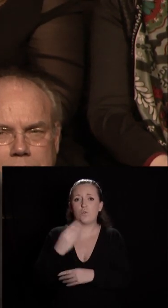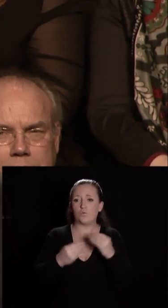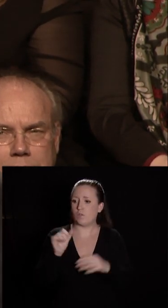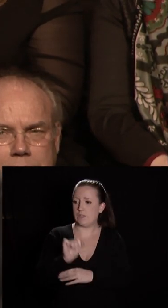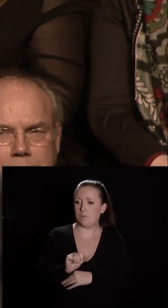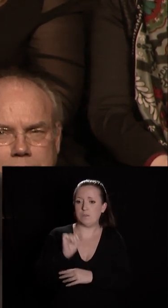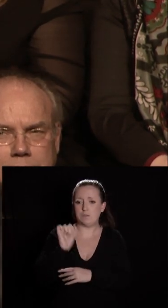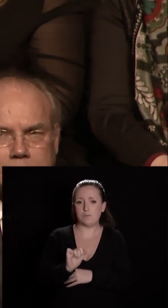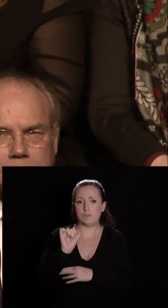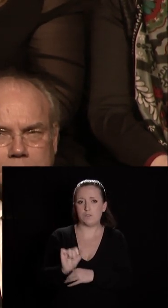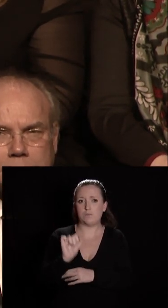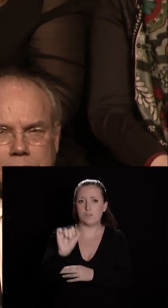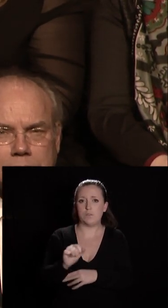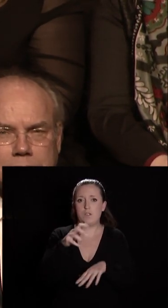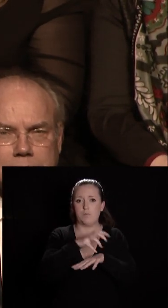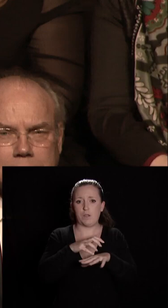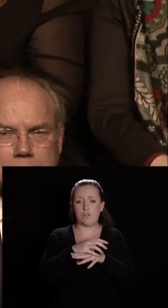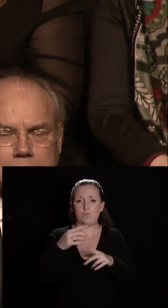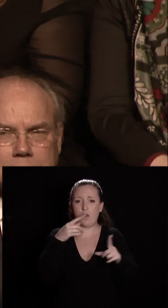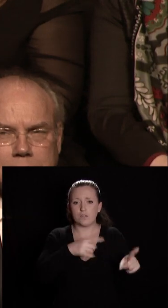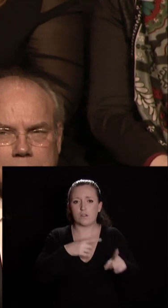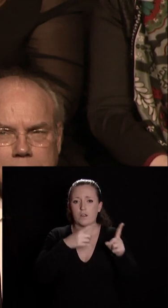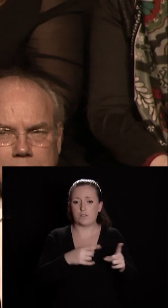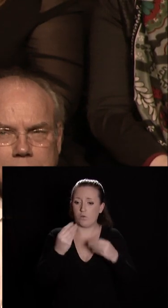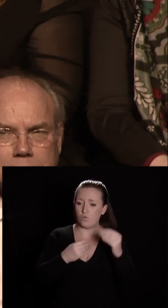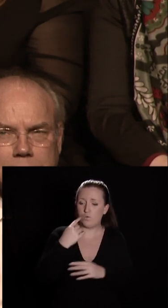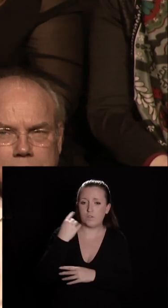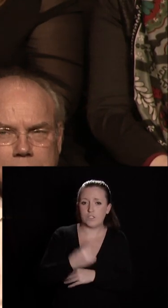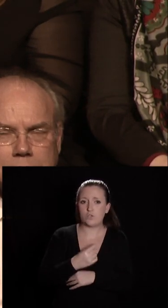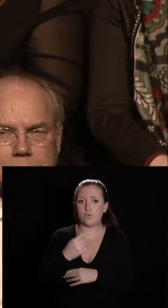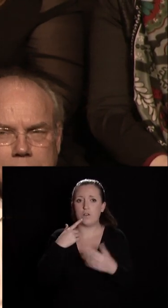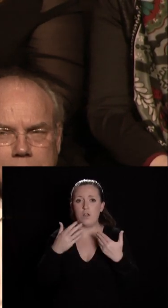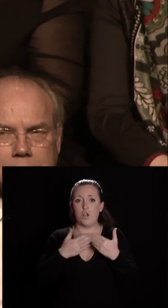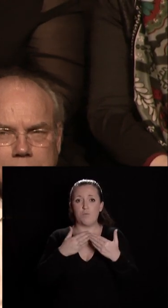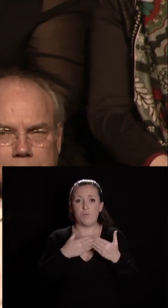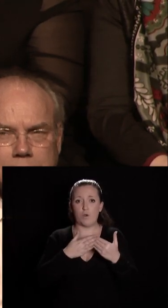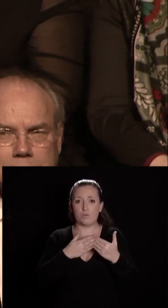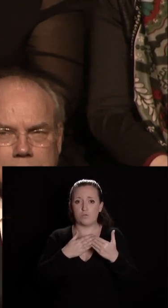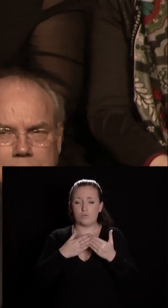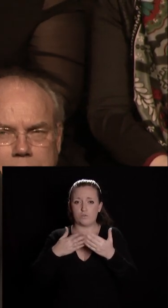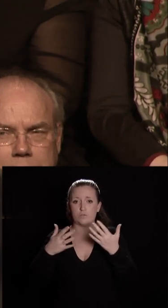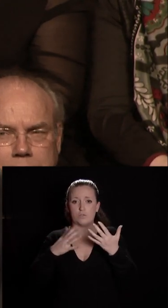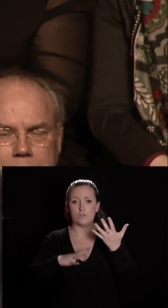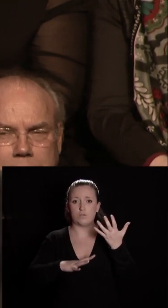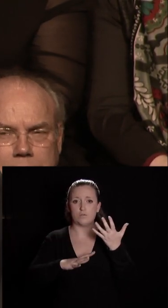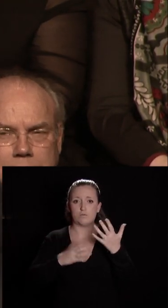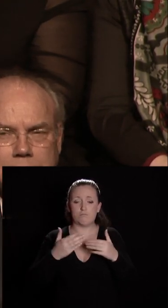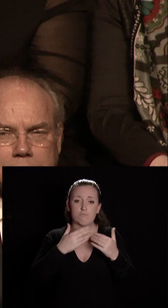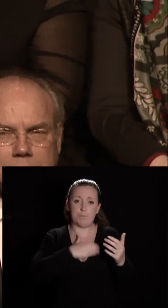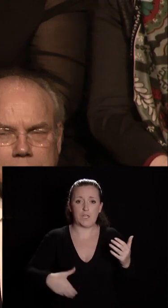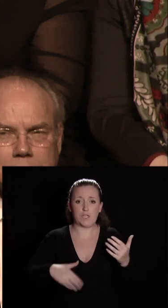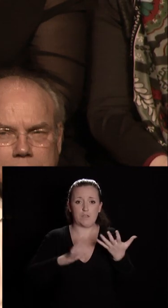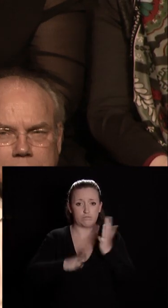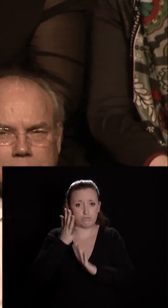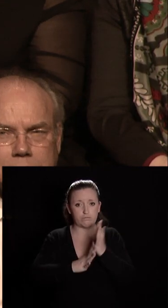après samedi la préfecture est attaquée rien qu'à Dijon où la porte de la mairie a été incendiée du côté du square des ducs du